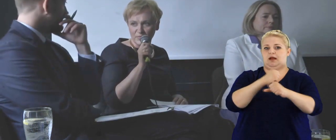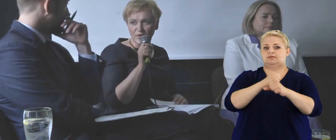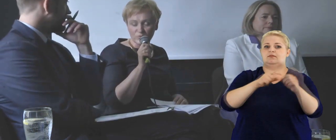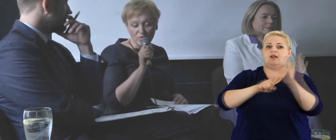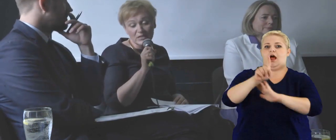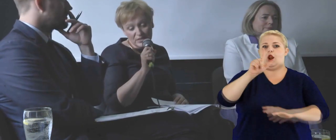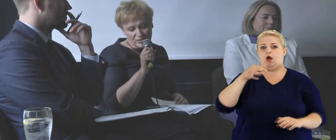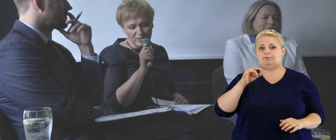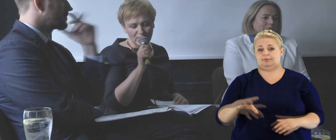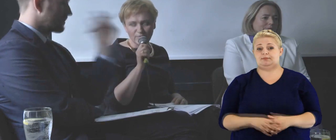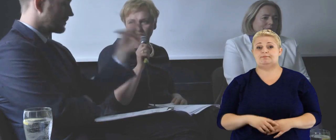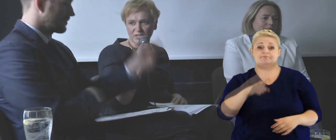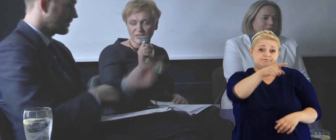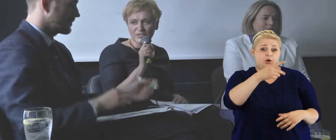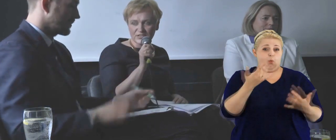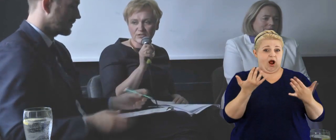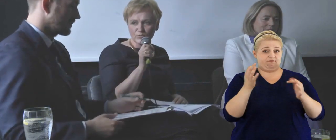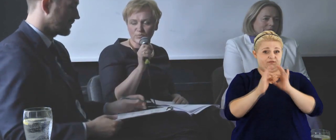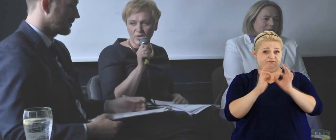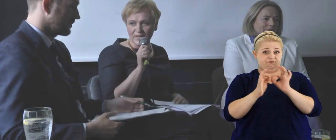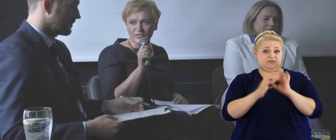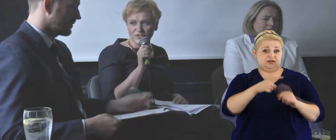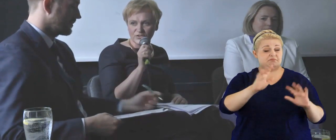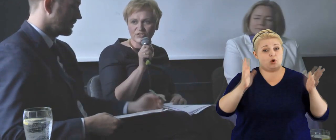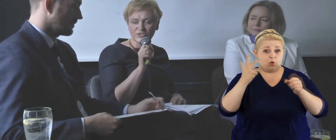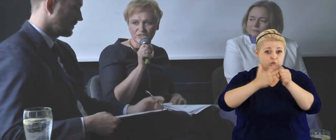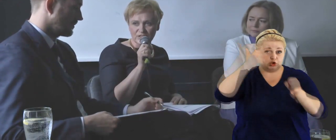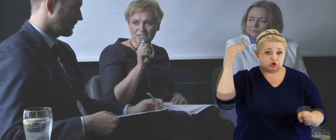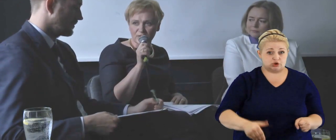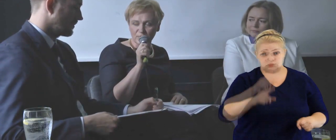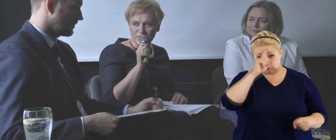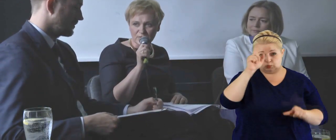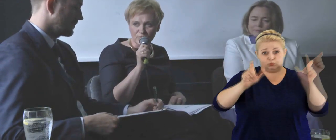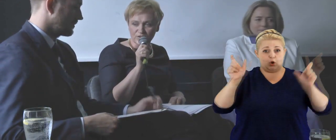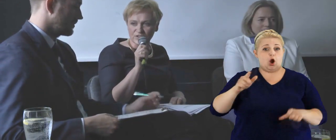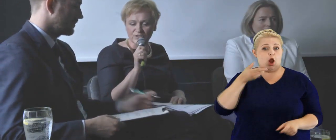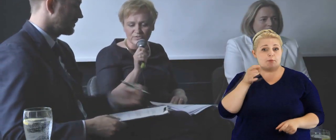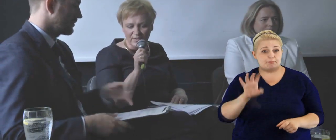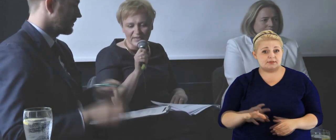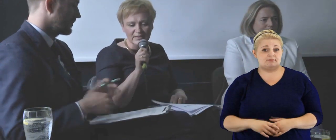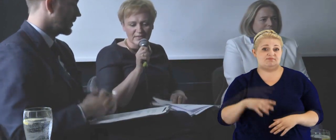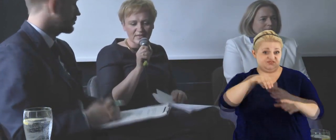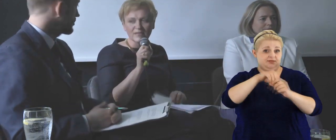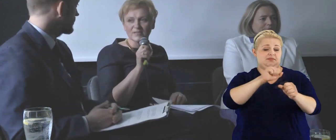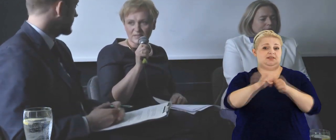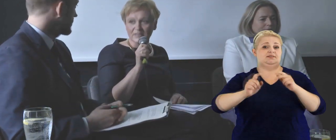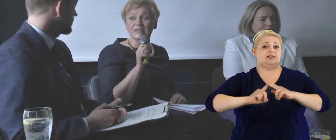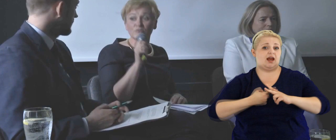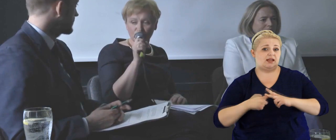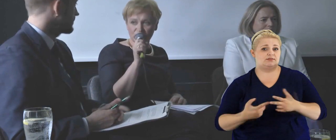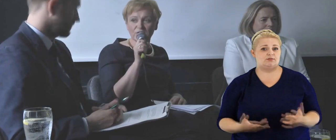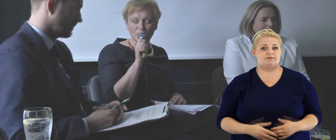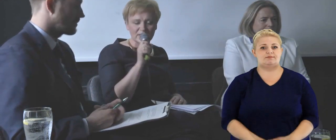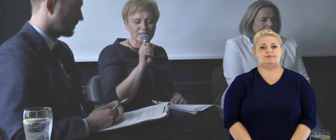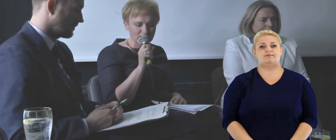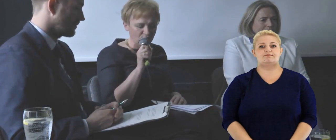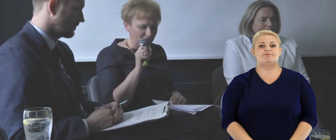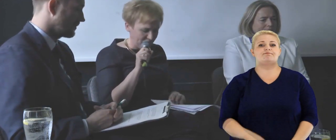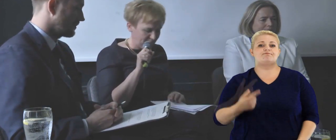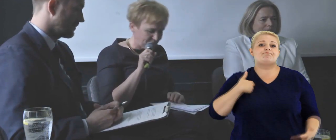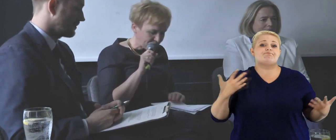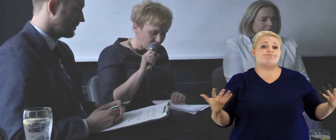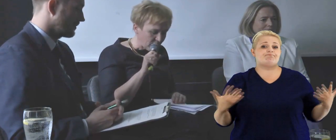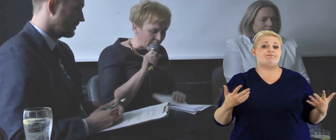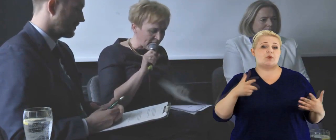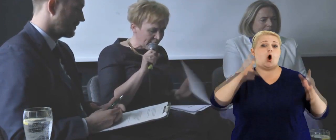na rzecz tego podmiotu, czyli łatwo przeliczyć jest to już ponad 30 tysięcy lobbystów, 32, którzy są zarejestrowani.